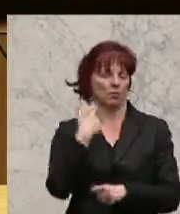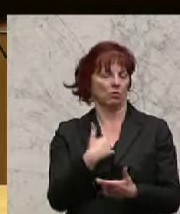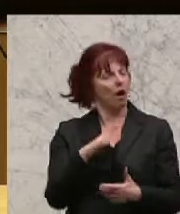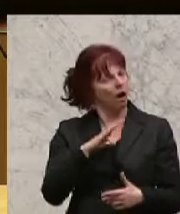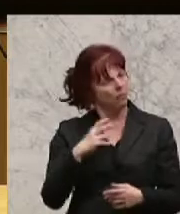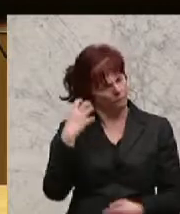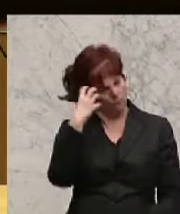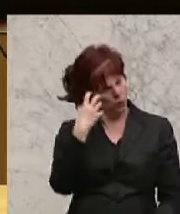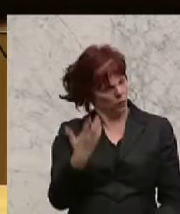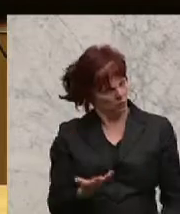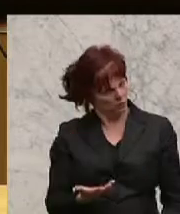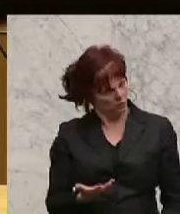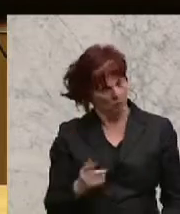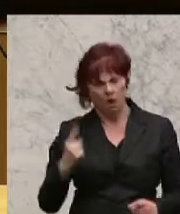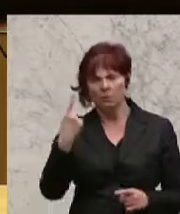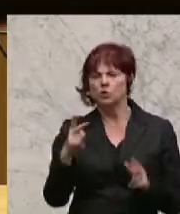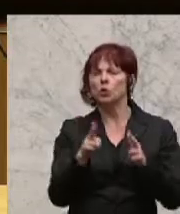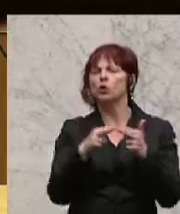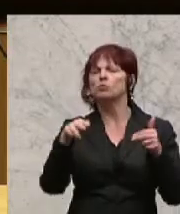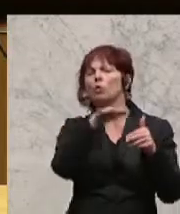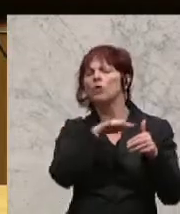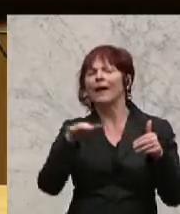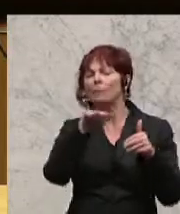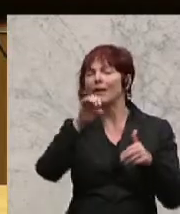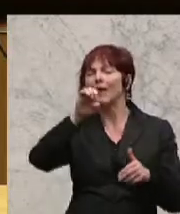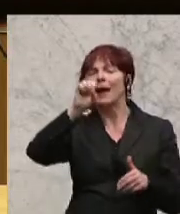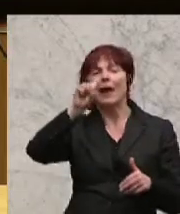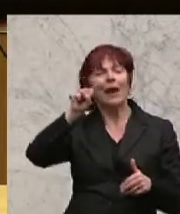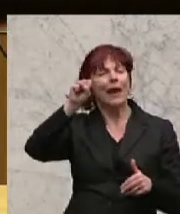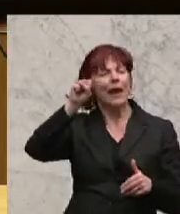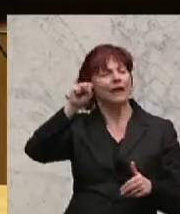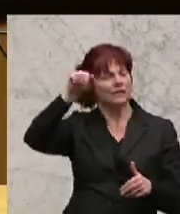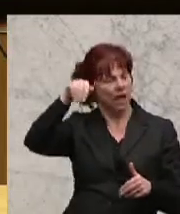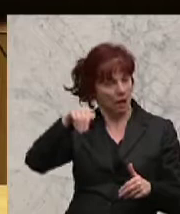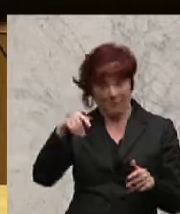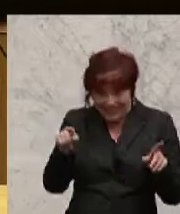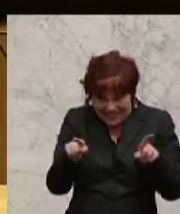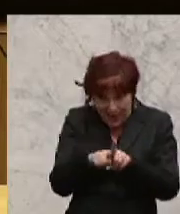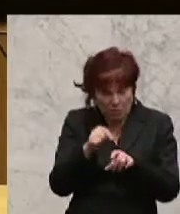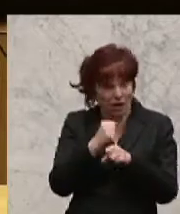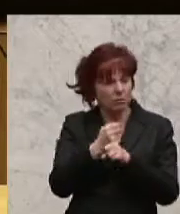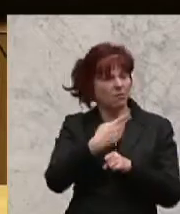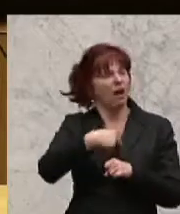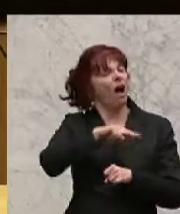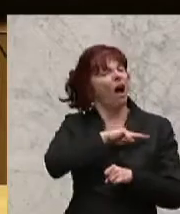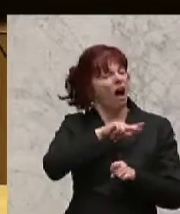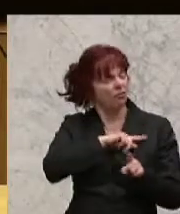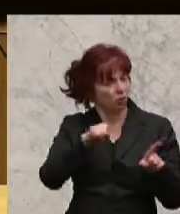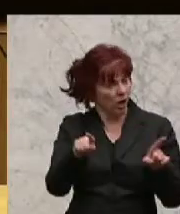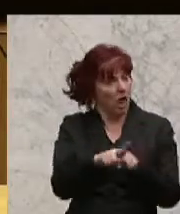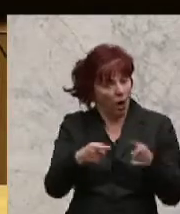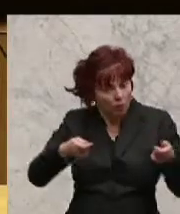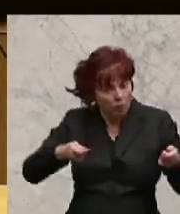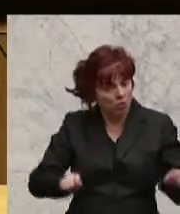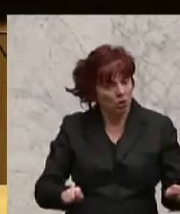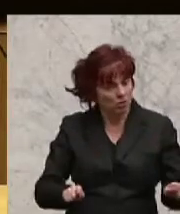gerade auf Bundesebene mit dem ESM genau dasselbe gemacht haben. Wir haben gerade wieder Haftungen auf dem Rücken der Steuerzahler beschlossen. ja sicher